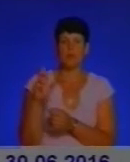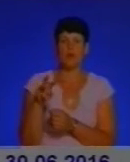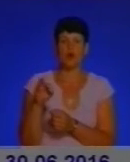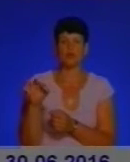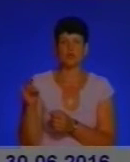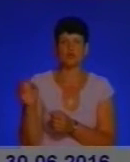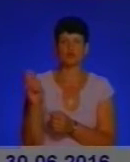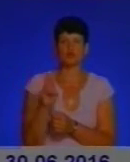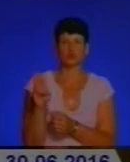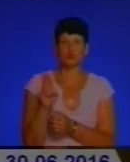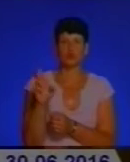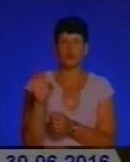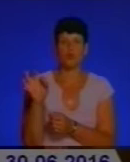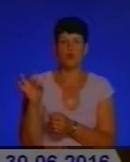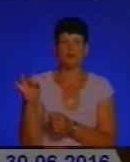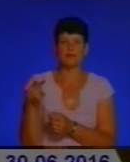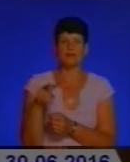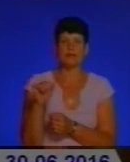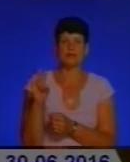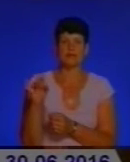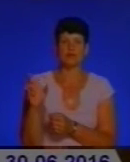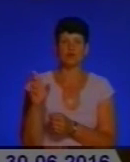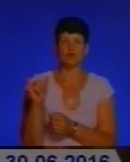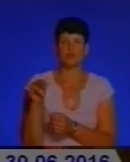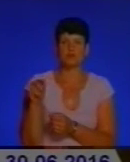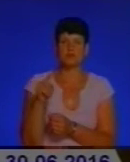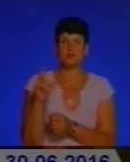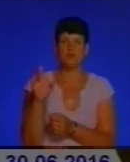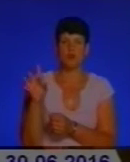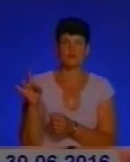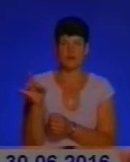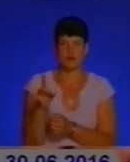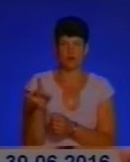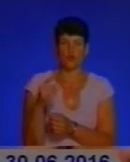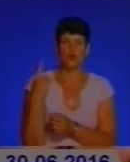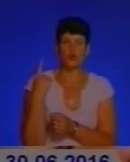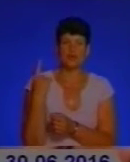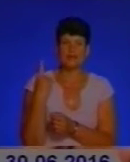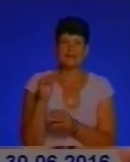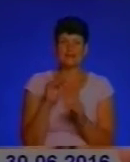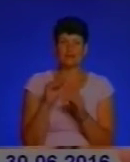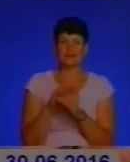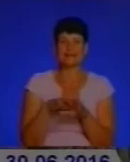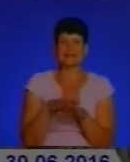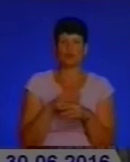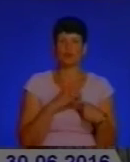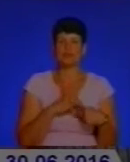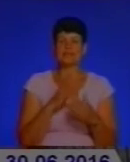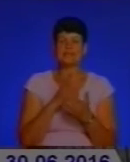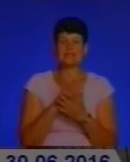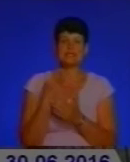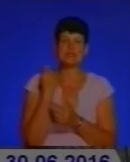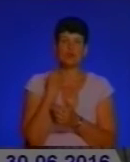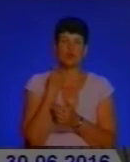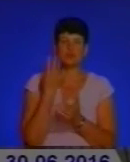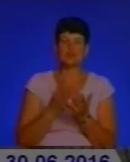Шумському, Борщівському, Лановецькому, Бучицькому та Зборівському районах. Однією із складових ринку праці є заборгованість